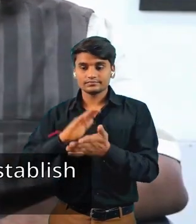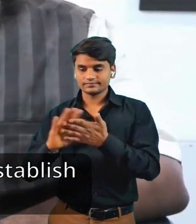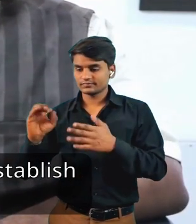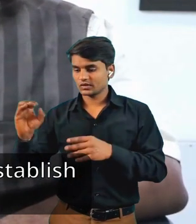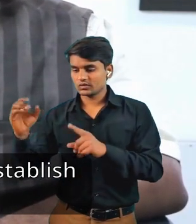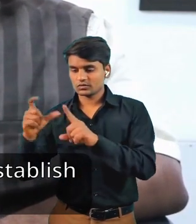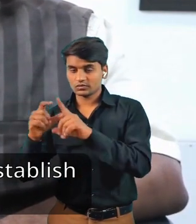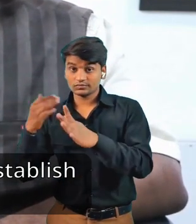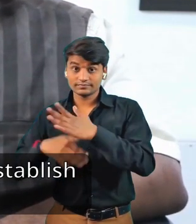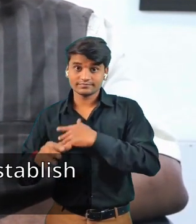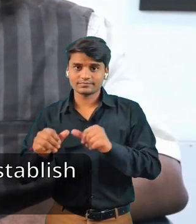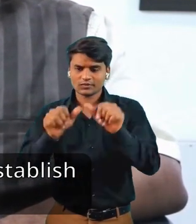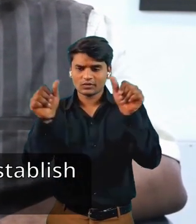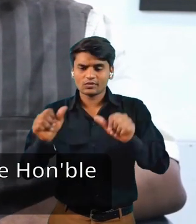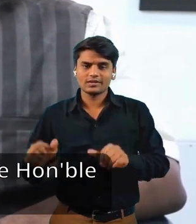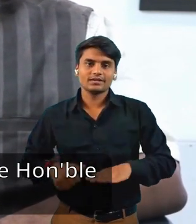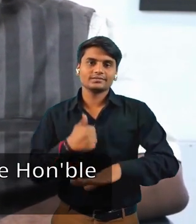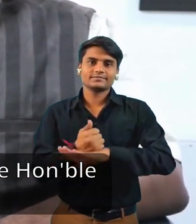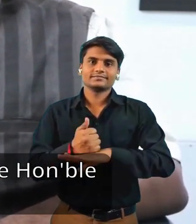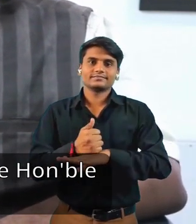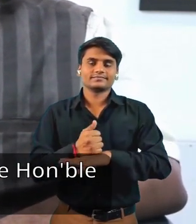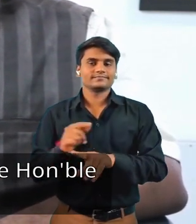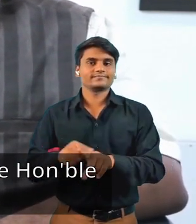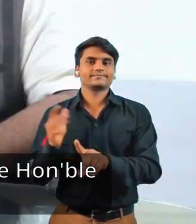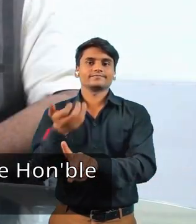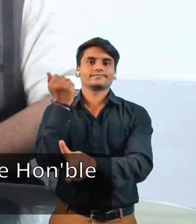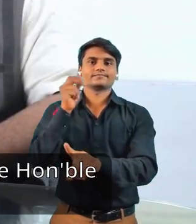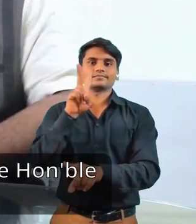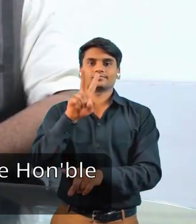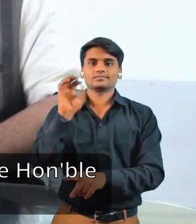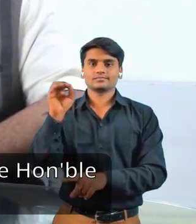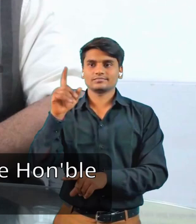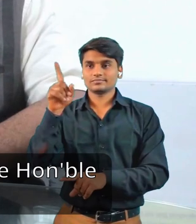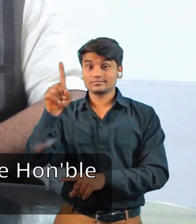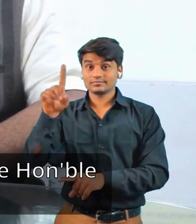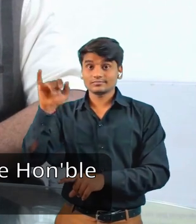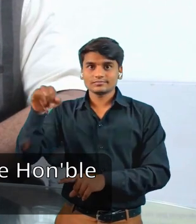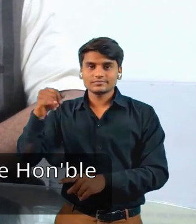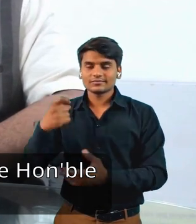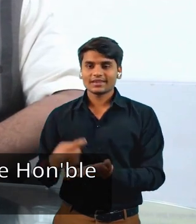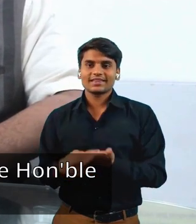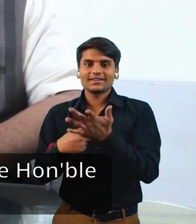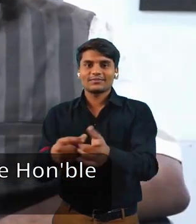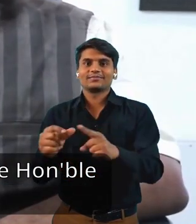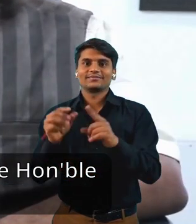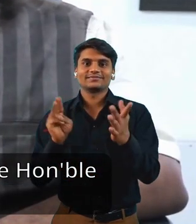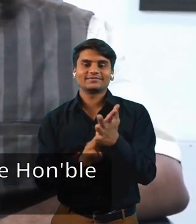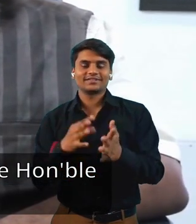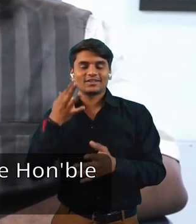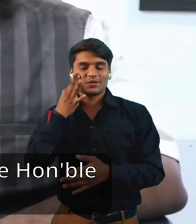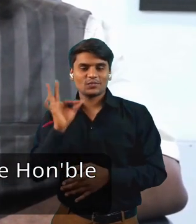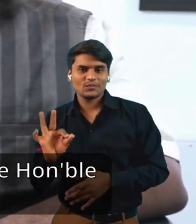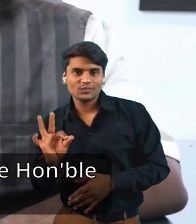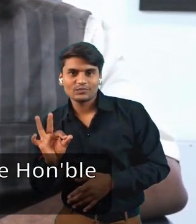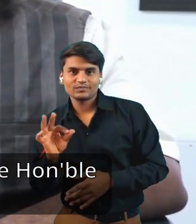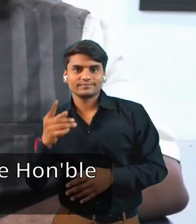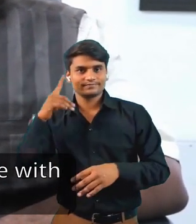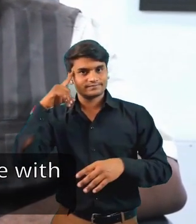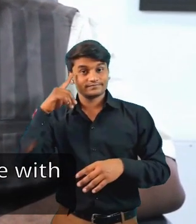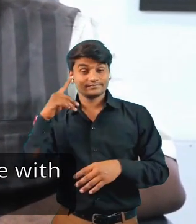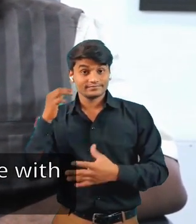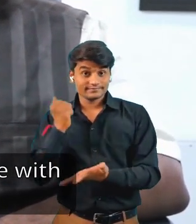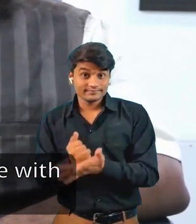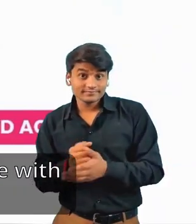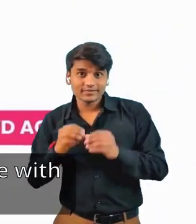का मौका भी मिला है, 2016 में मान्य प्रदान मंतरी जी के माद्यम से दो ऐसे खदम, विशिस्ट कदम लिये गए